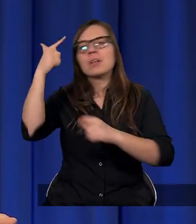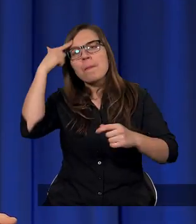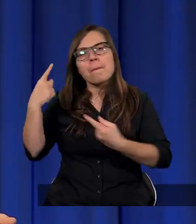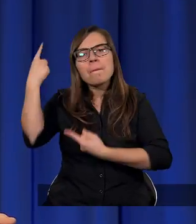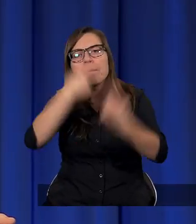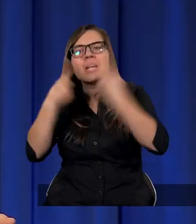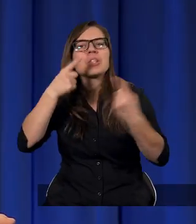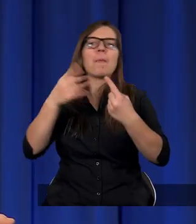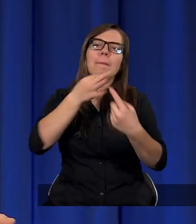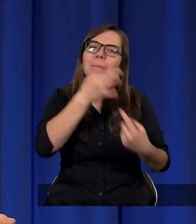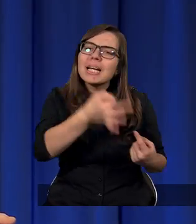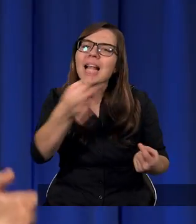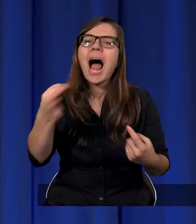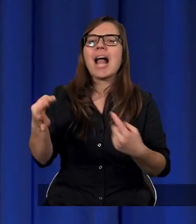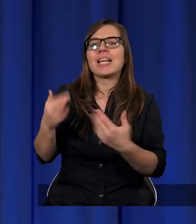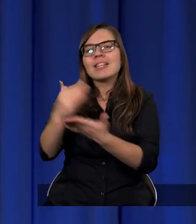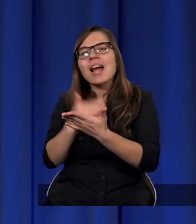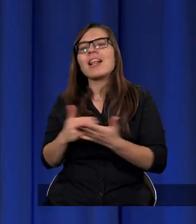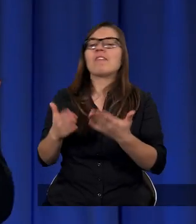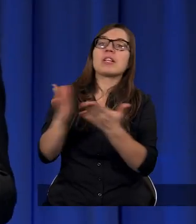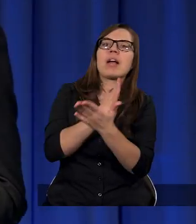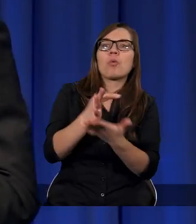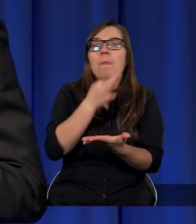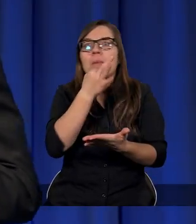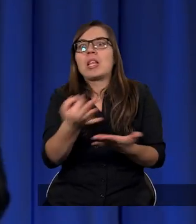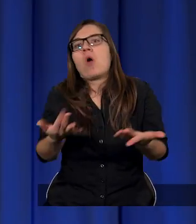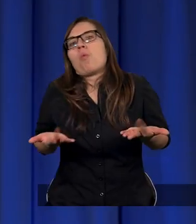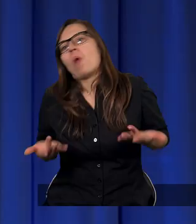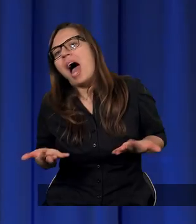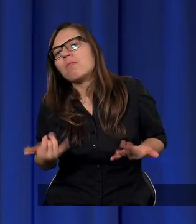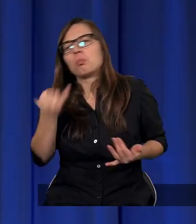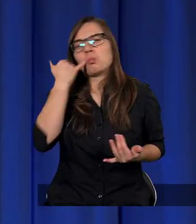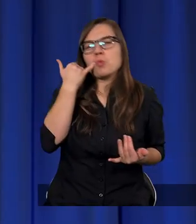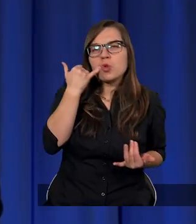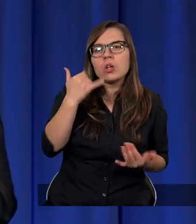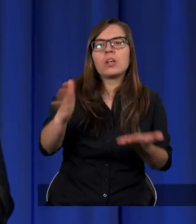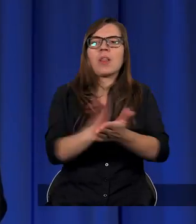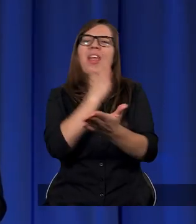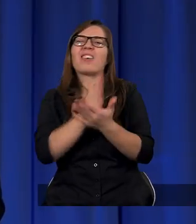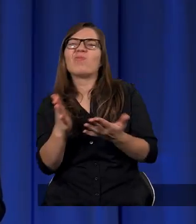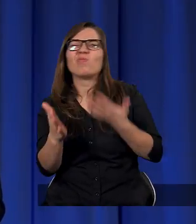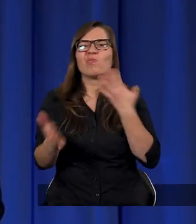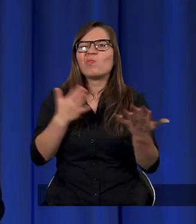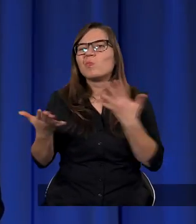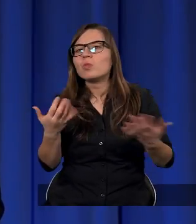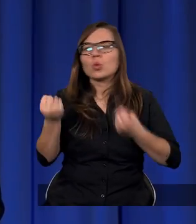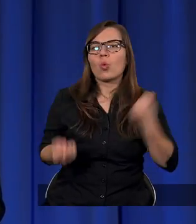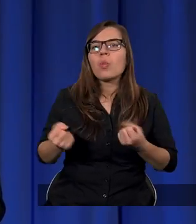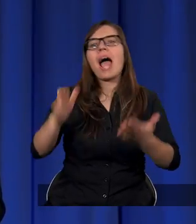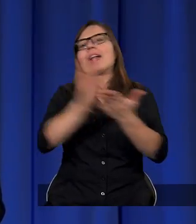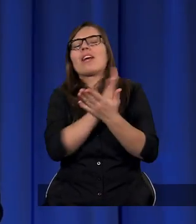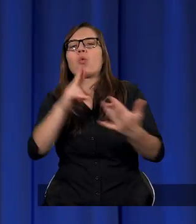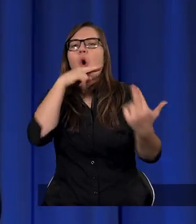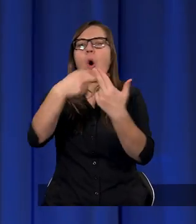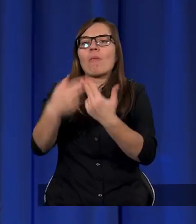rozumowali, zadawali pytania. Niektóre pytania są prostsze, niektóre są trudniejsze. Na niektóre być może nie uzyskamy szybko odpowiedzi,